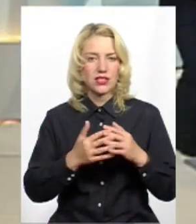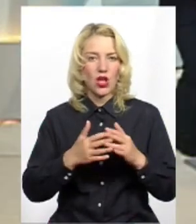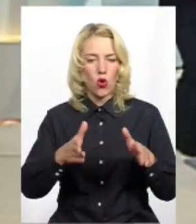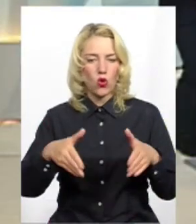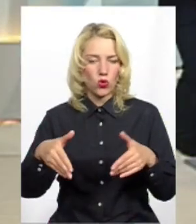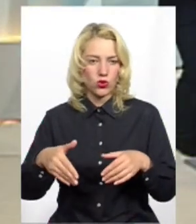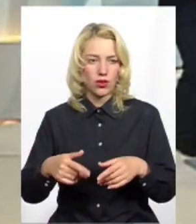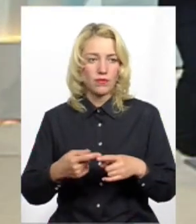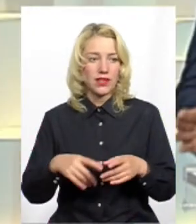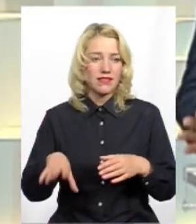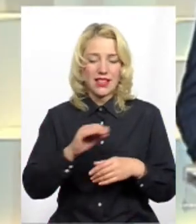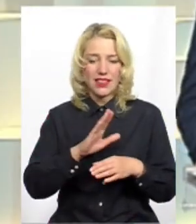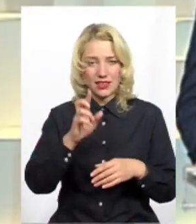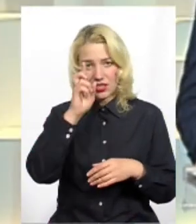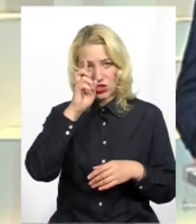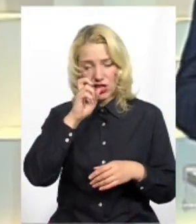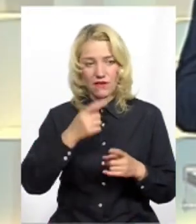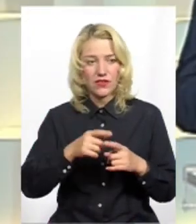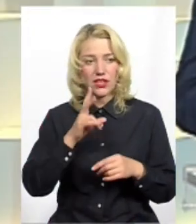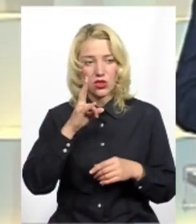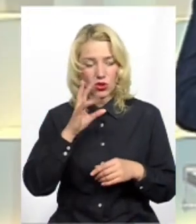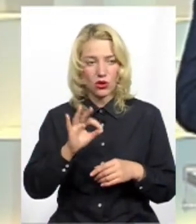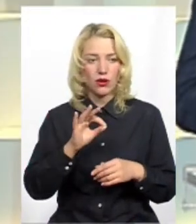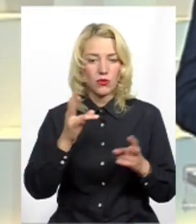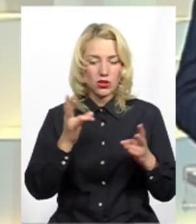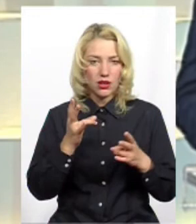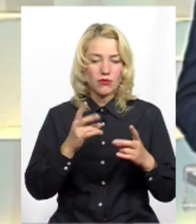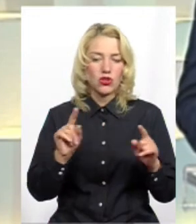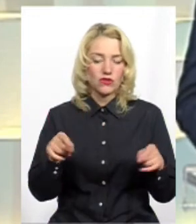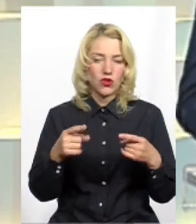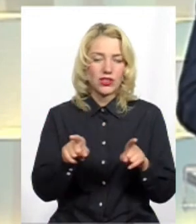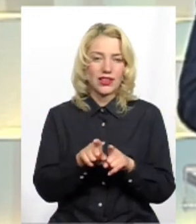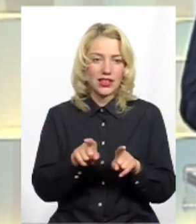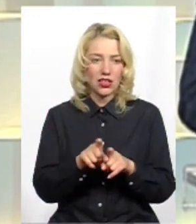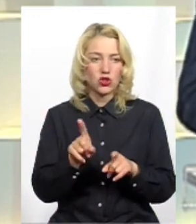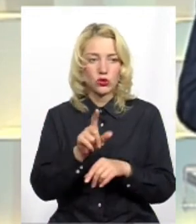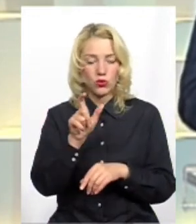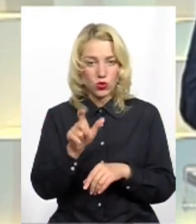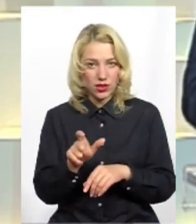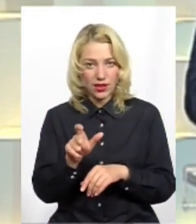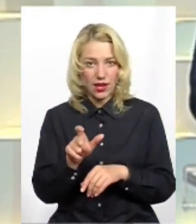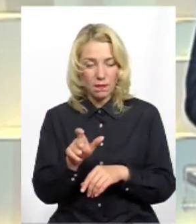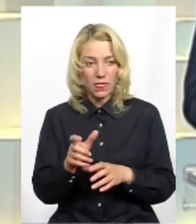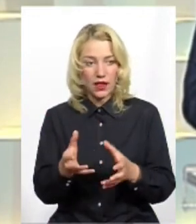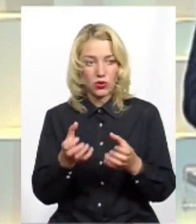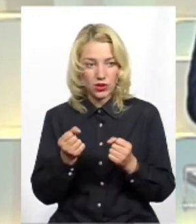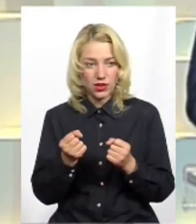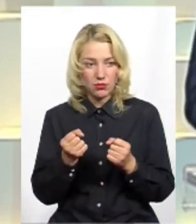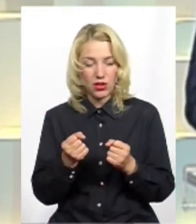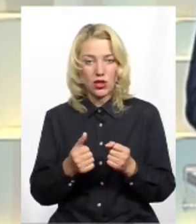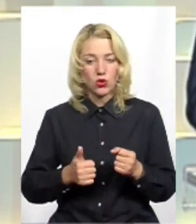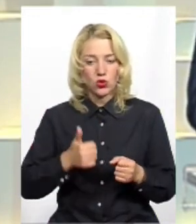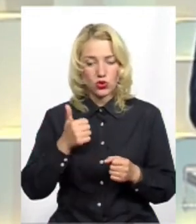підприємства не державні? Не державні, але потрібно створити так, щоб людина отримувала